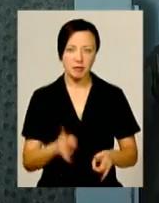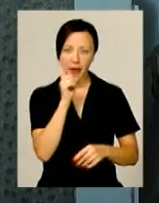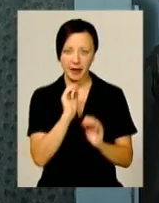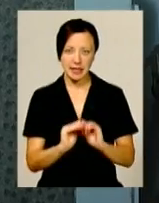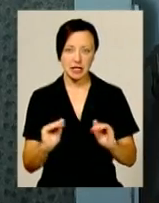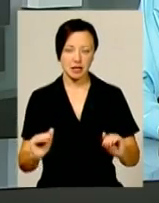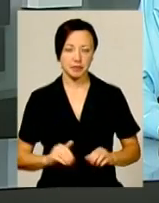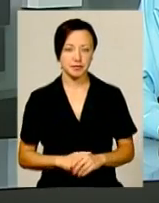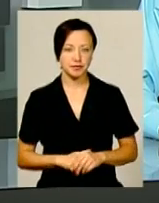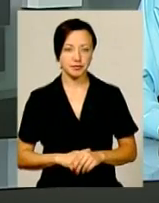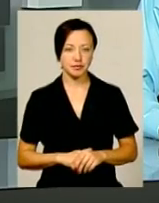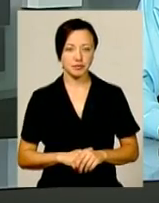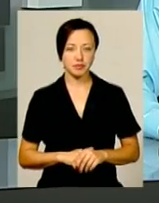діти.